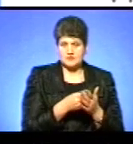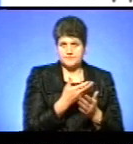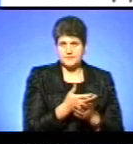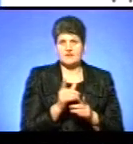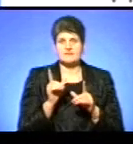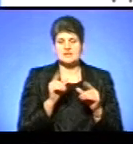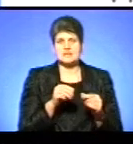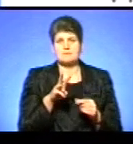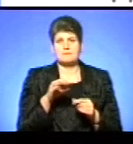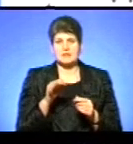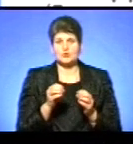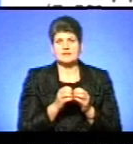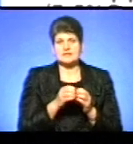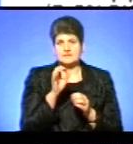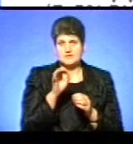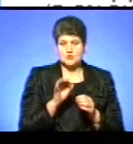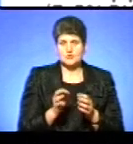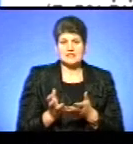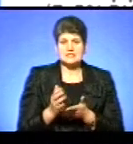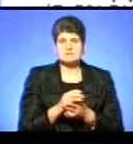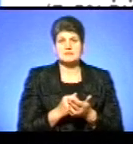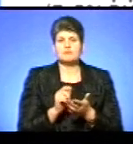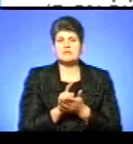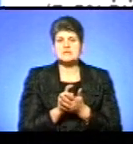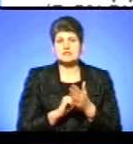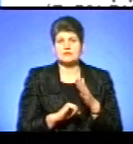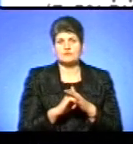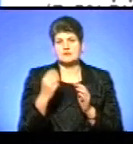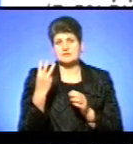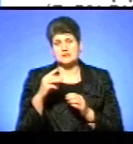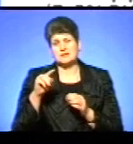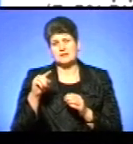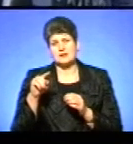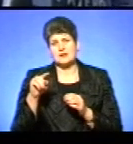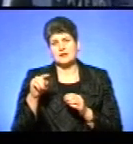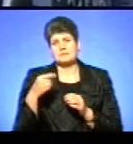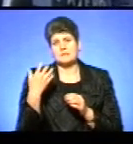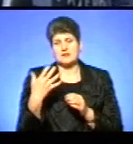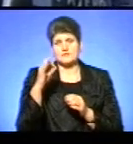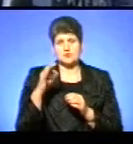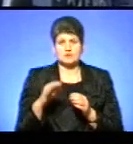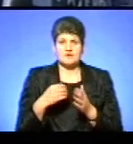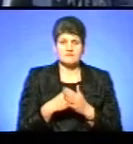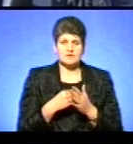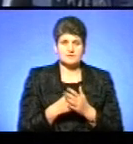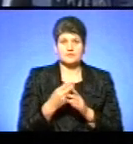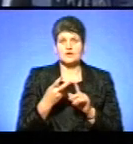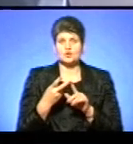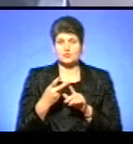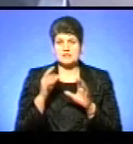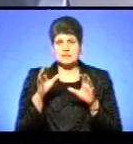візне мито – 10% і збір до пенсійного фонду – 3-5% від вартості. Другий законопроект 84